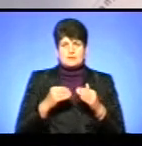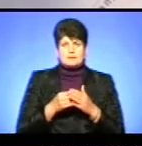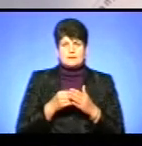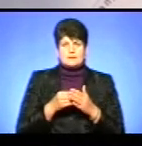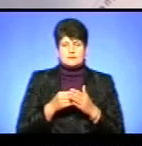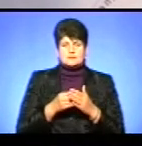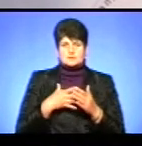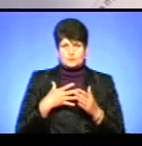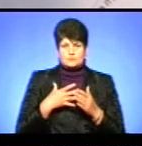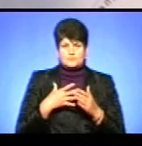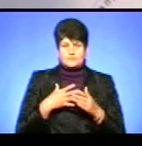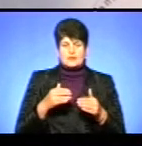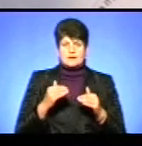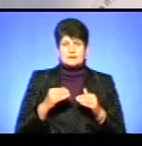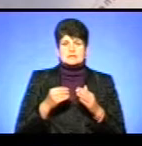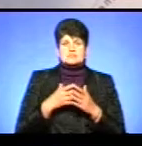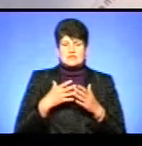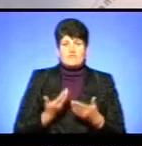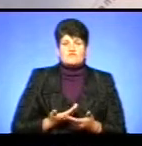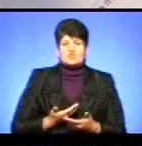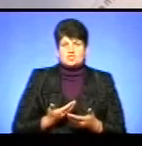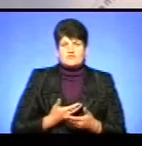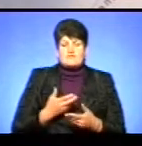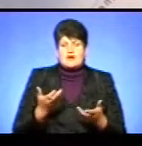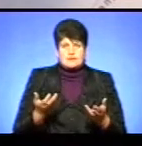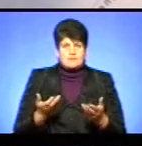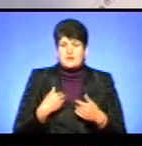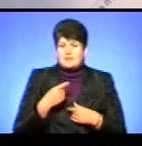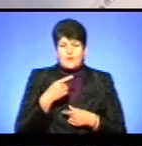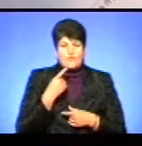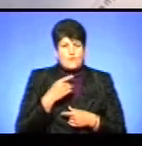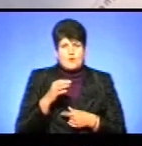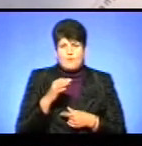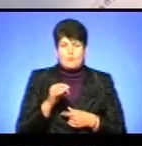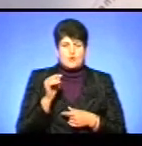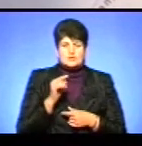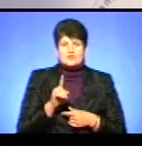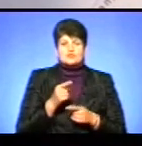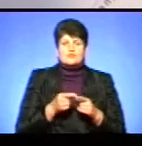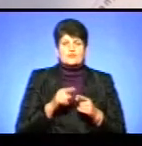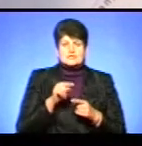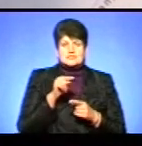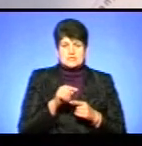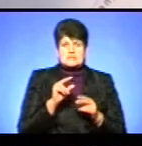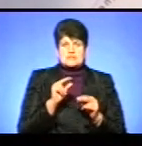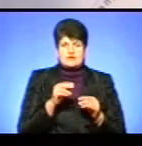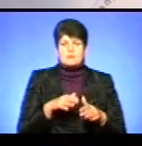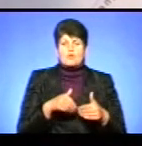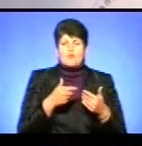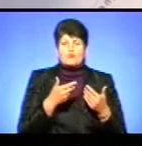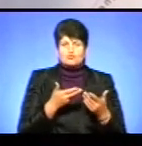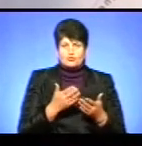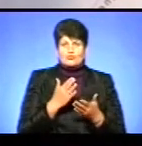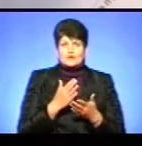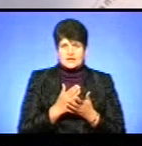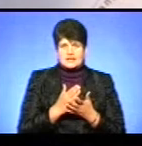принаймні тариф виживання ставити. Ми не говоримо про те, що в цих цифрах, які ми пропонуємо, це є закладена